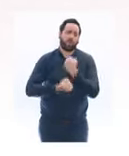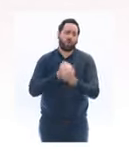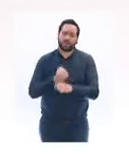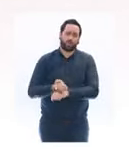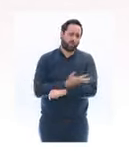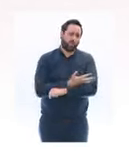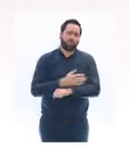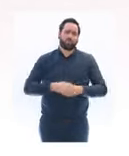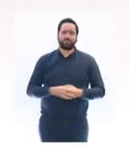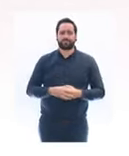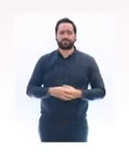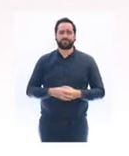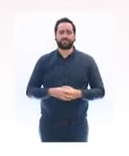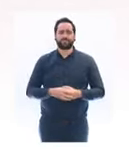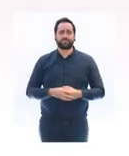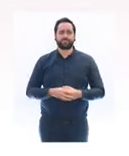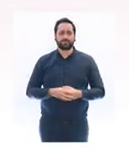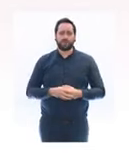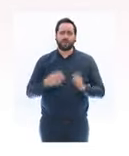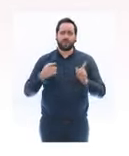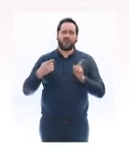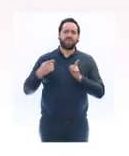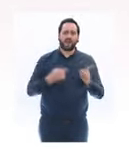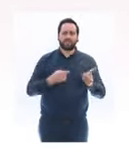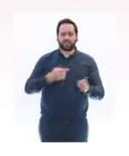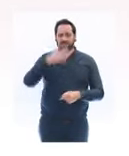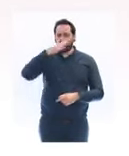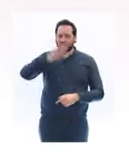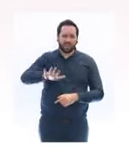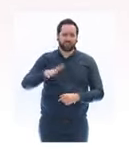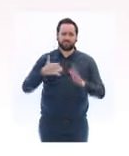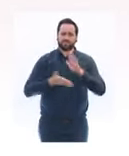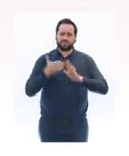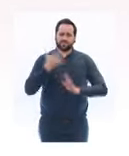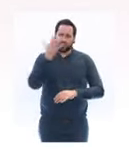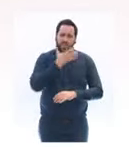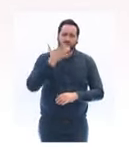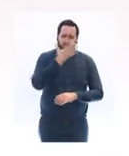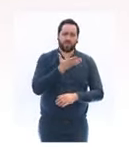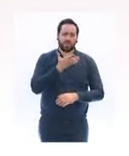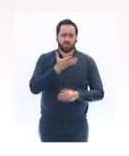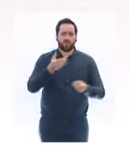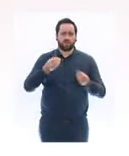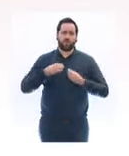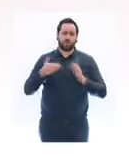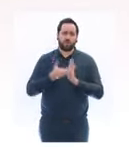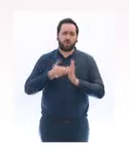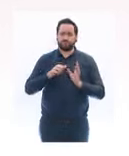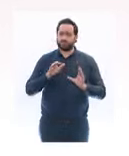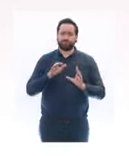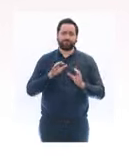Cette attaque, aussi lâche que barbare, endeuille une nouvelle fois le pays tout entier.